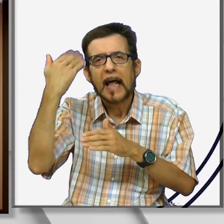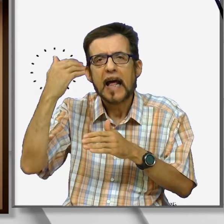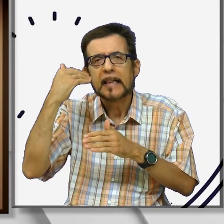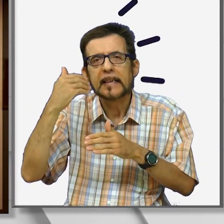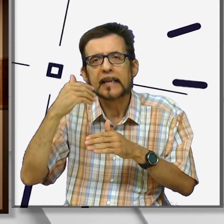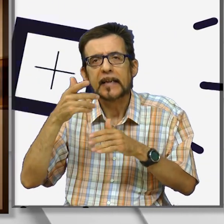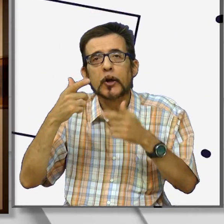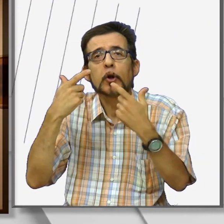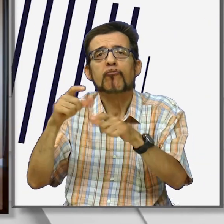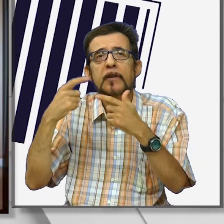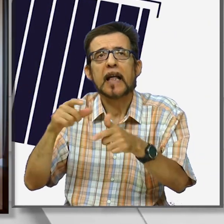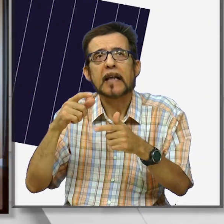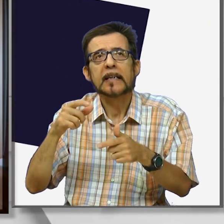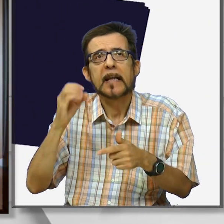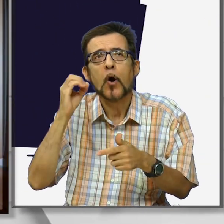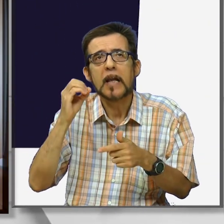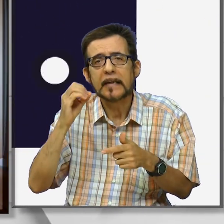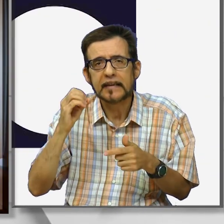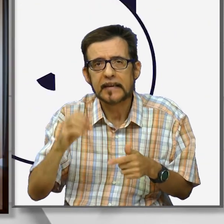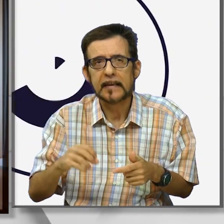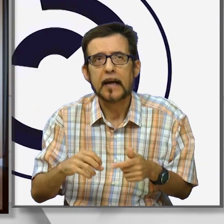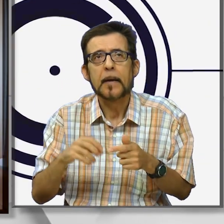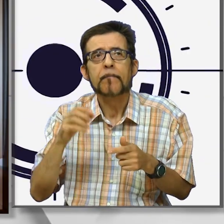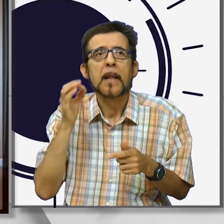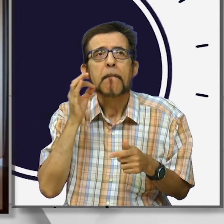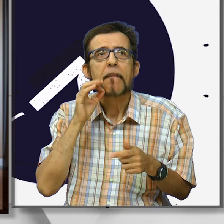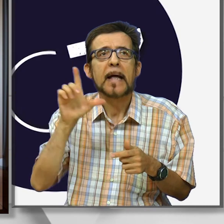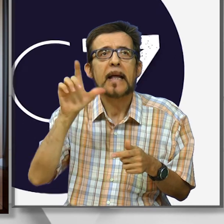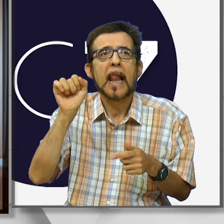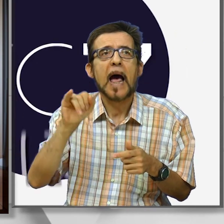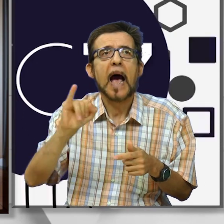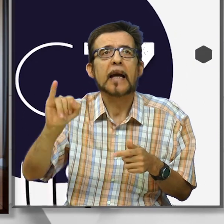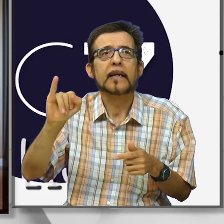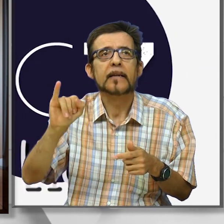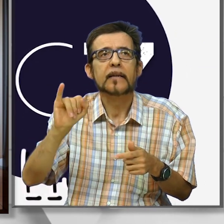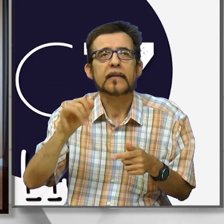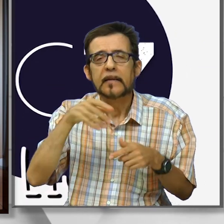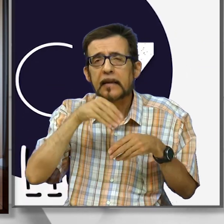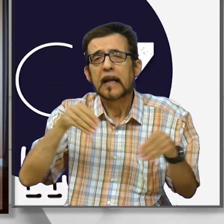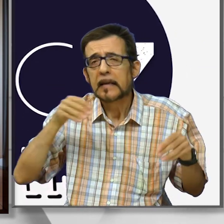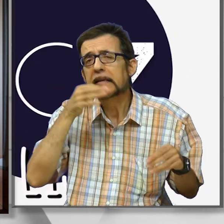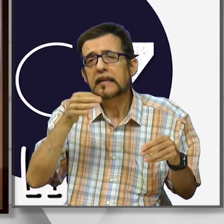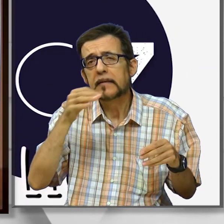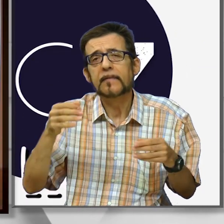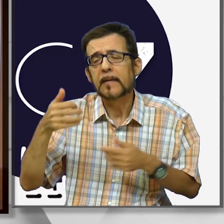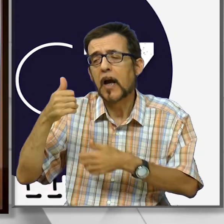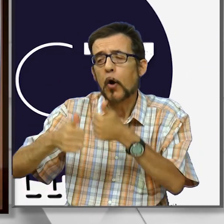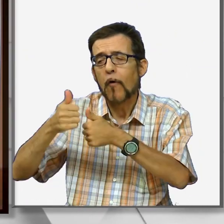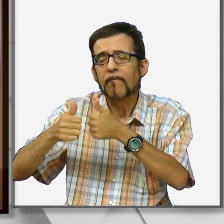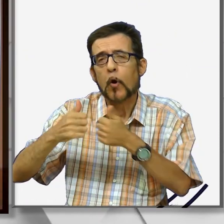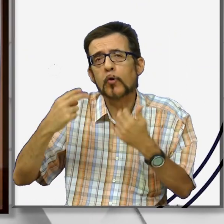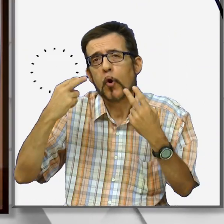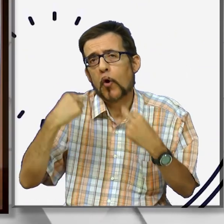cittadina Ogliastrina. Per Maria Lai il confronto con le storie della passione rappresenta il confronto con la vita. 70